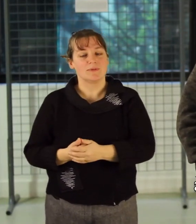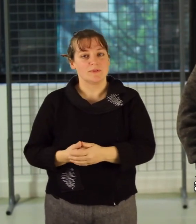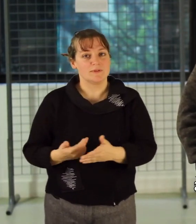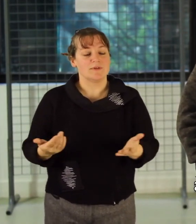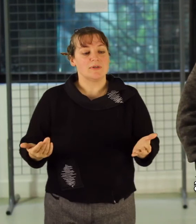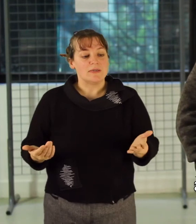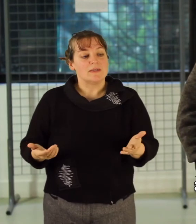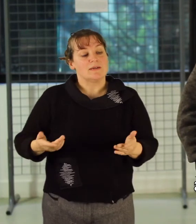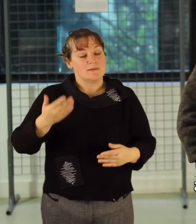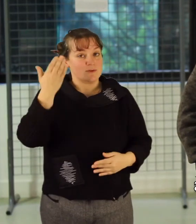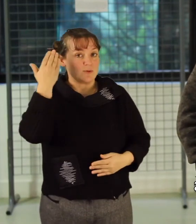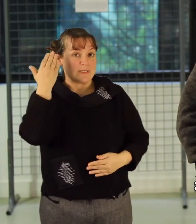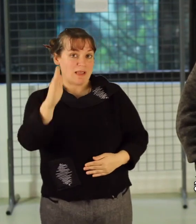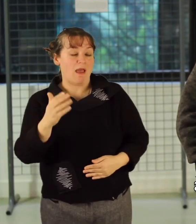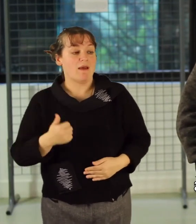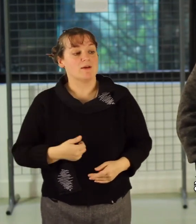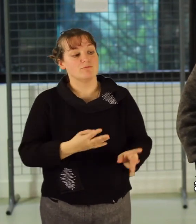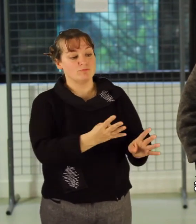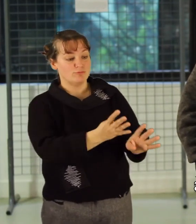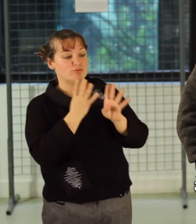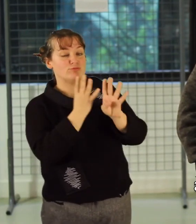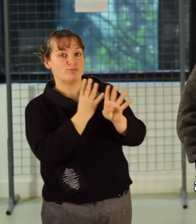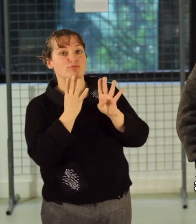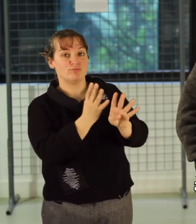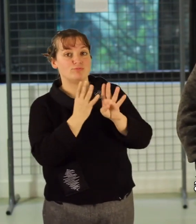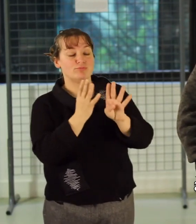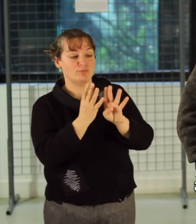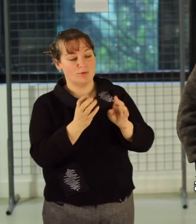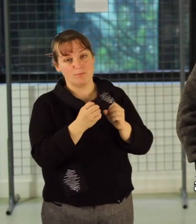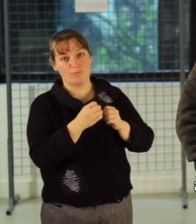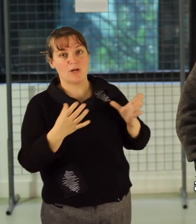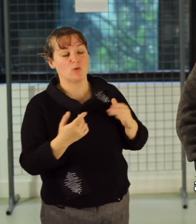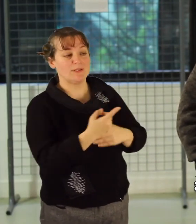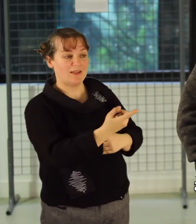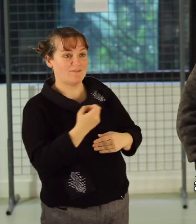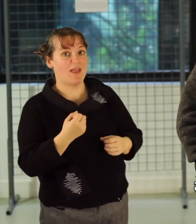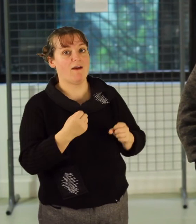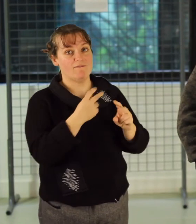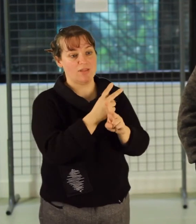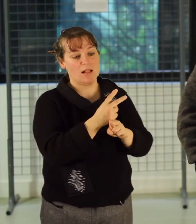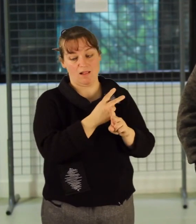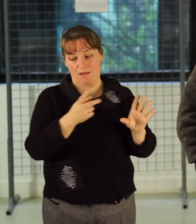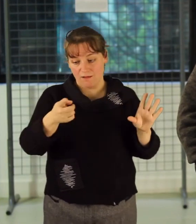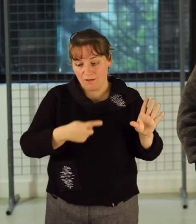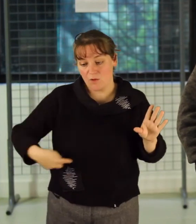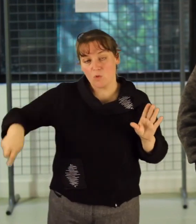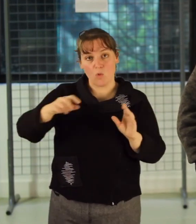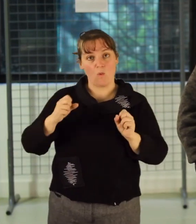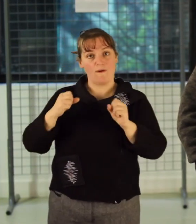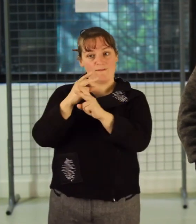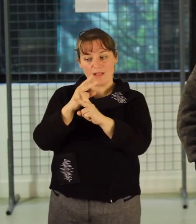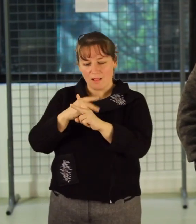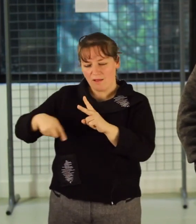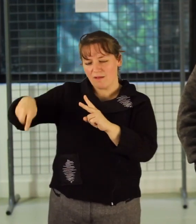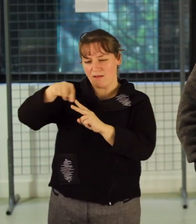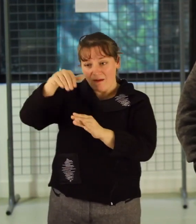davantage dans ce domaine de la présentation de la biodiversité, et de la valorisation de la biodiversité